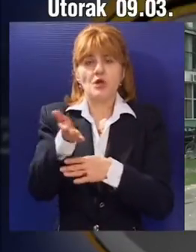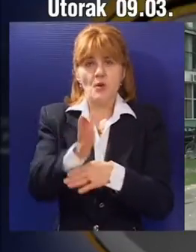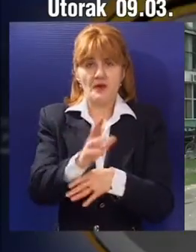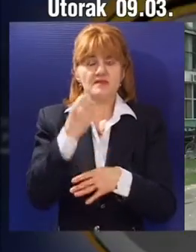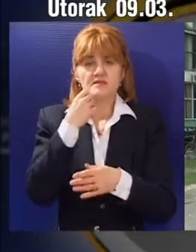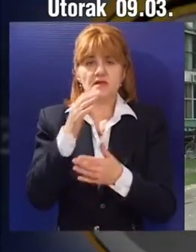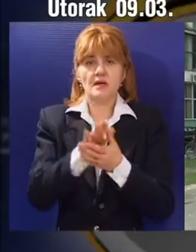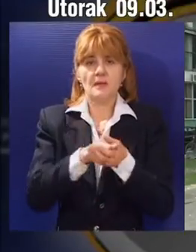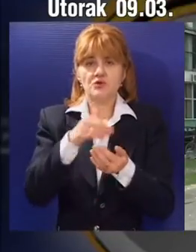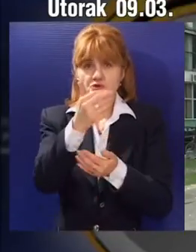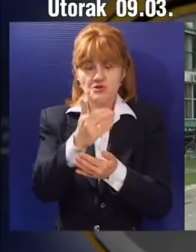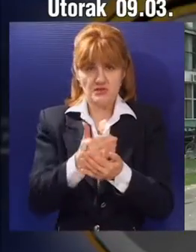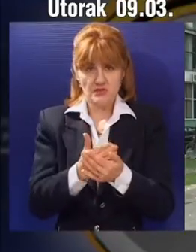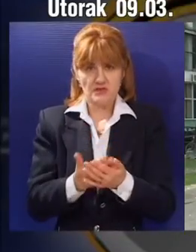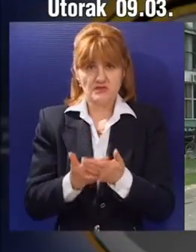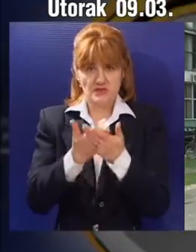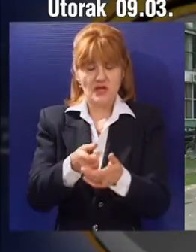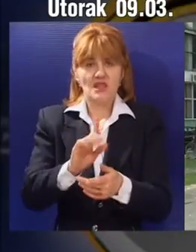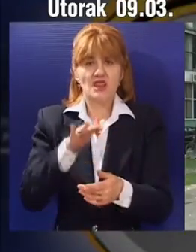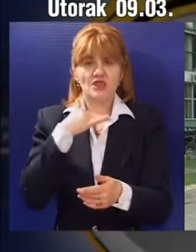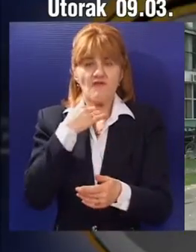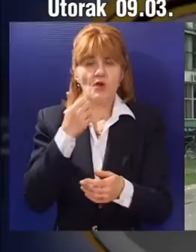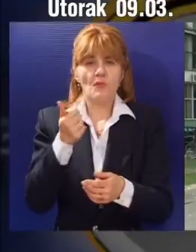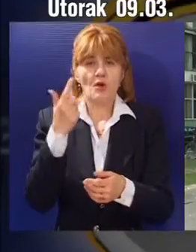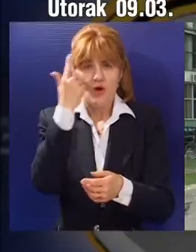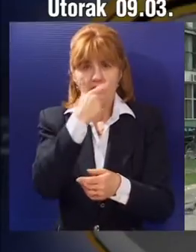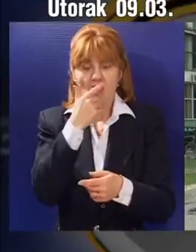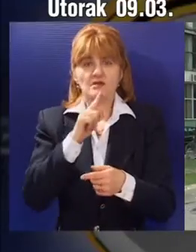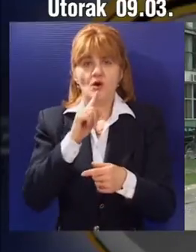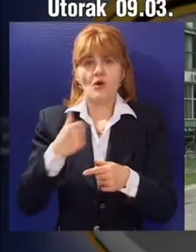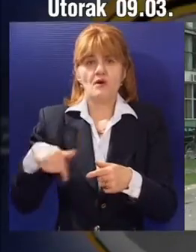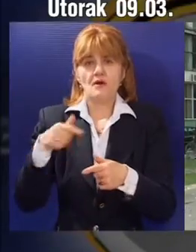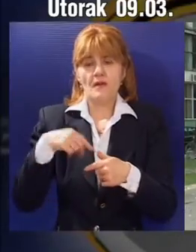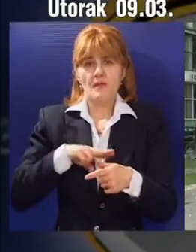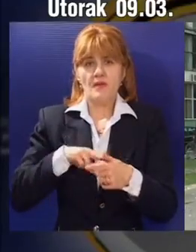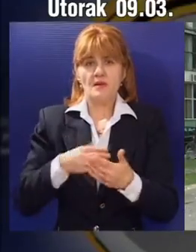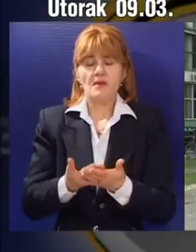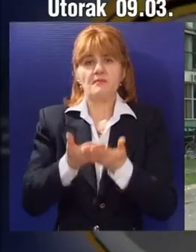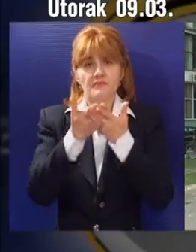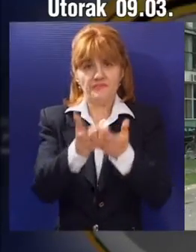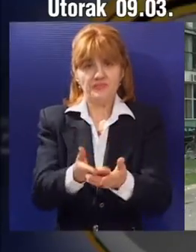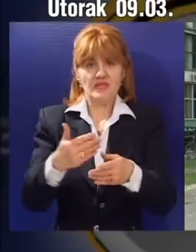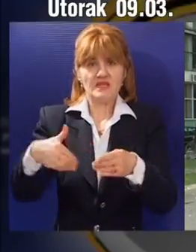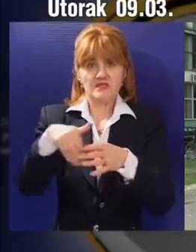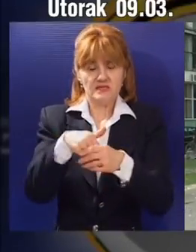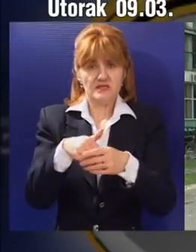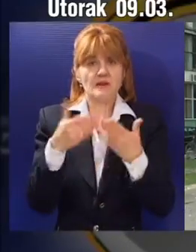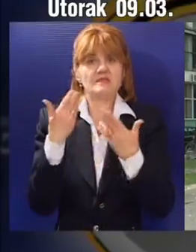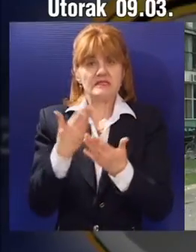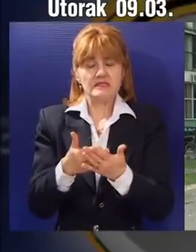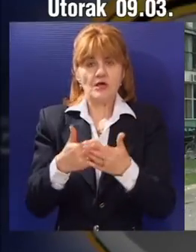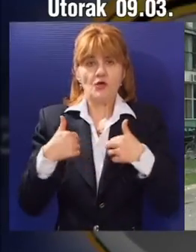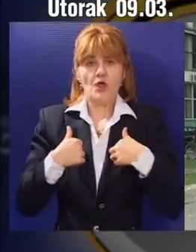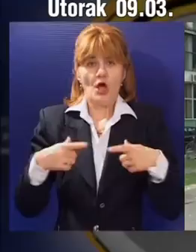počne primjena zakona jeste u svakom slučaju nedovoljan broj lica koje možemo da ponudimo tržištu rada i zato ja novine na ovom